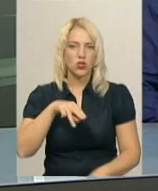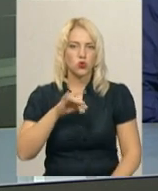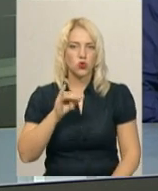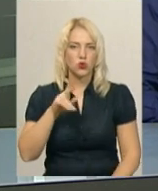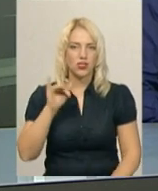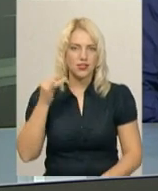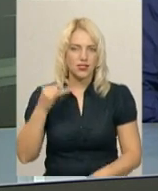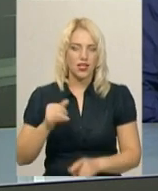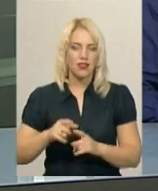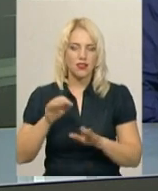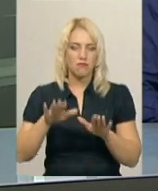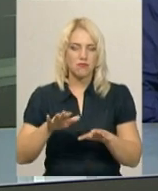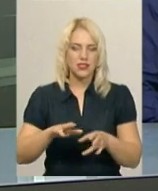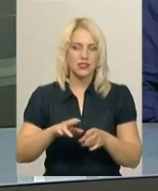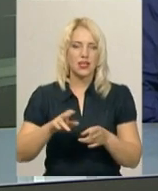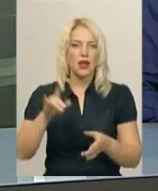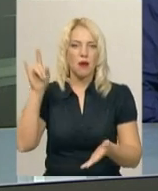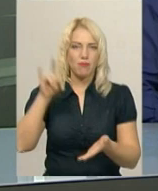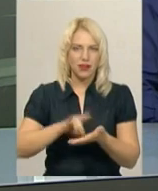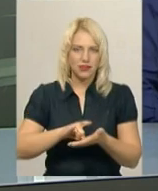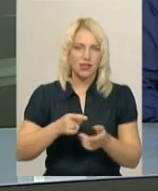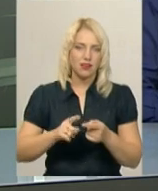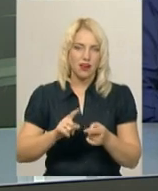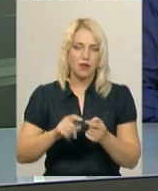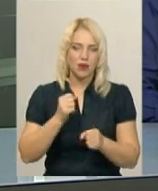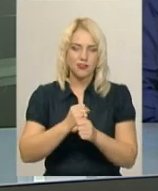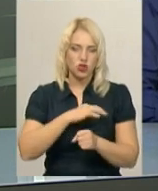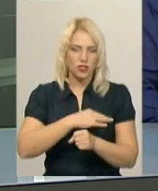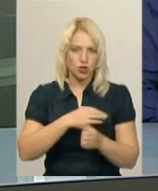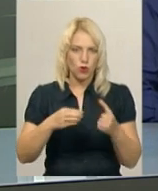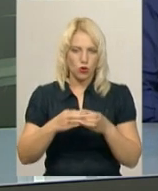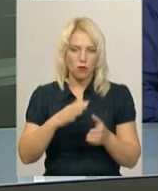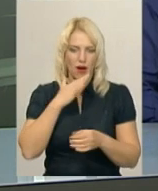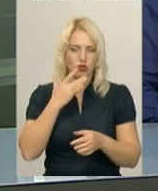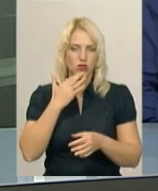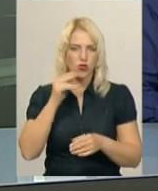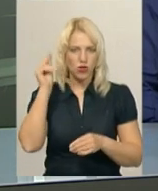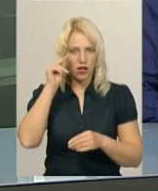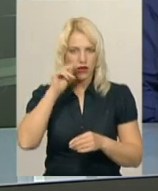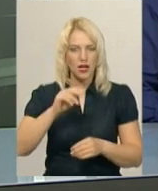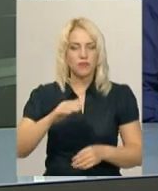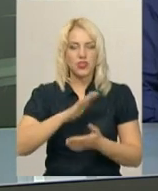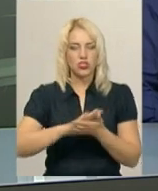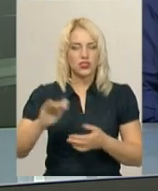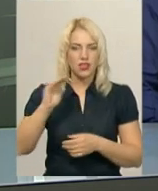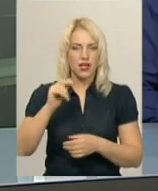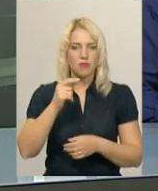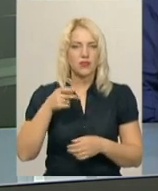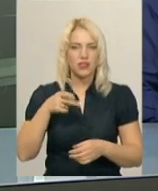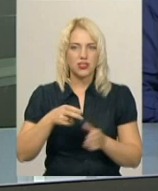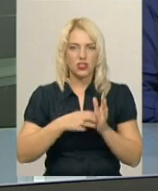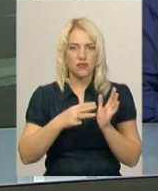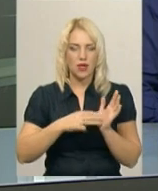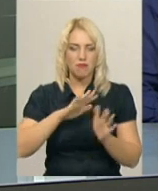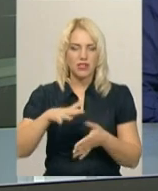На місці падіння винищувача Су-27 працює слідча група. Багатонаціональні навчання «Чисте небо» 2018 після аварії